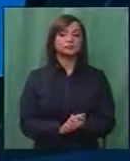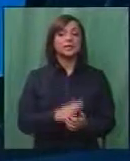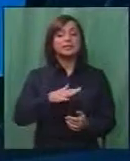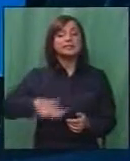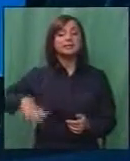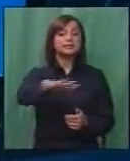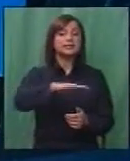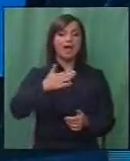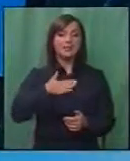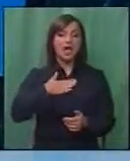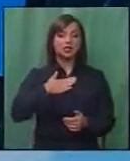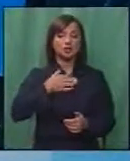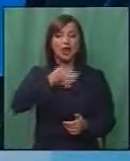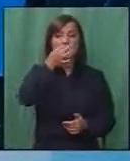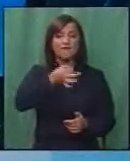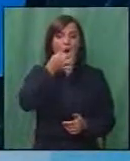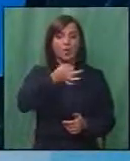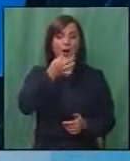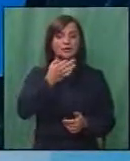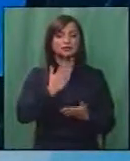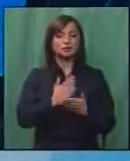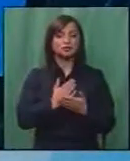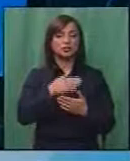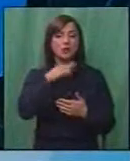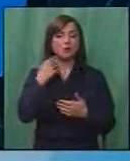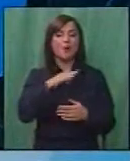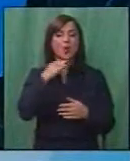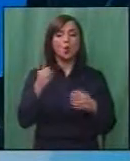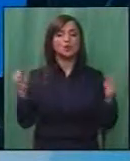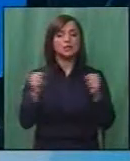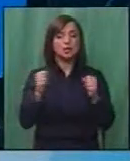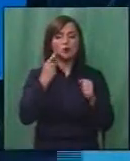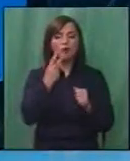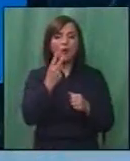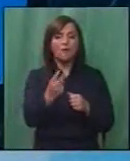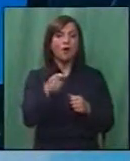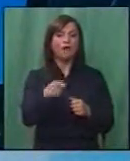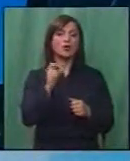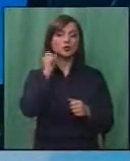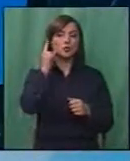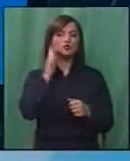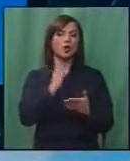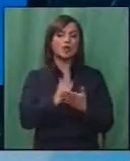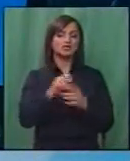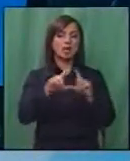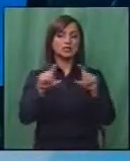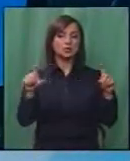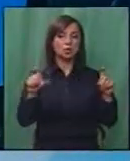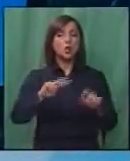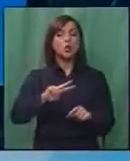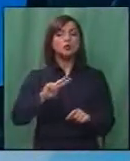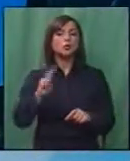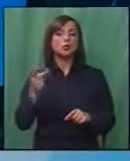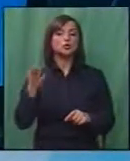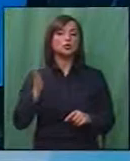Сите наши информации, затоа што со најголема сериозност е пратен тој случај од нашата институција. Друго е